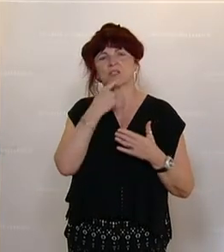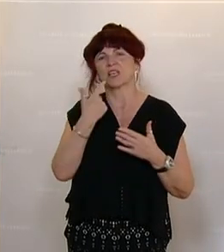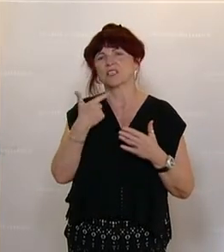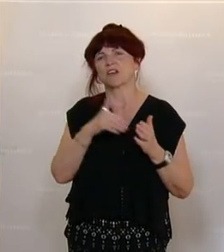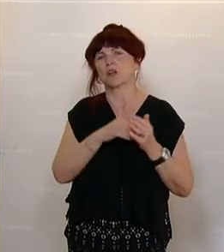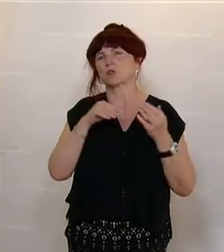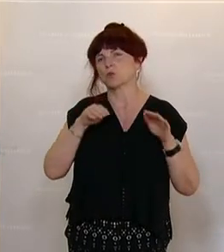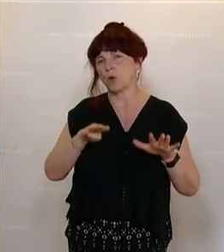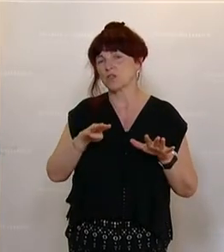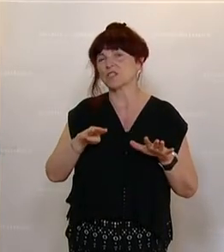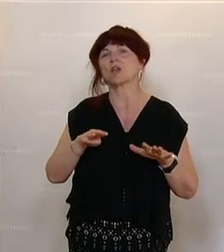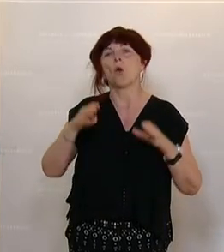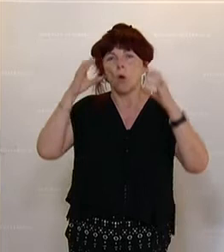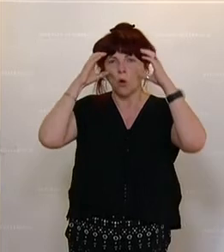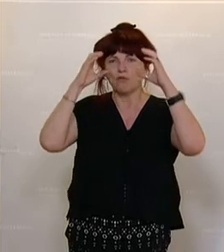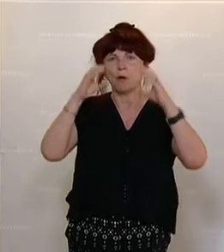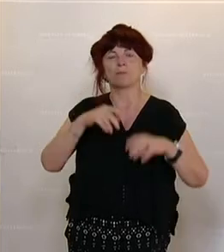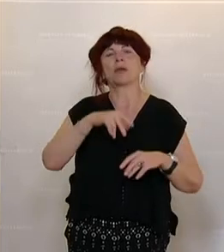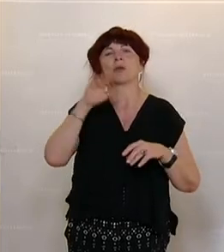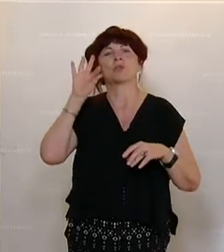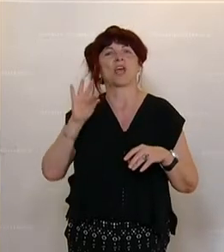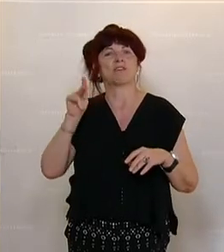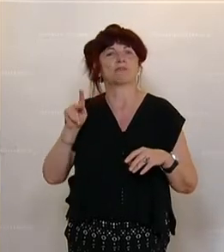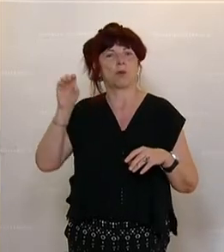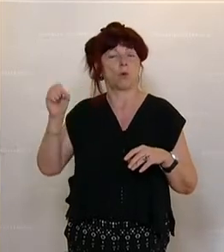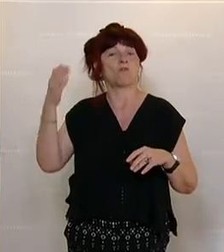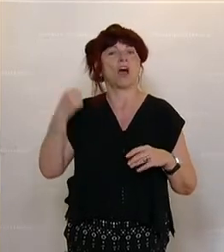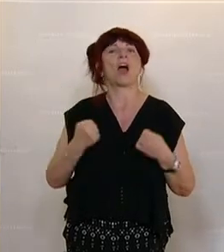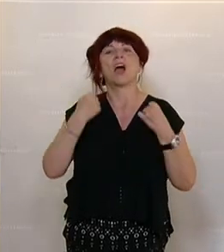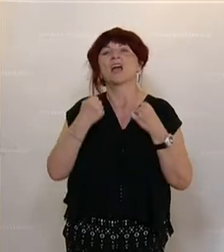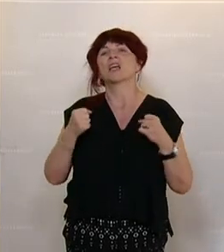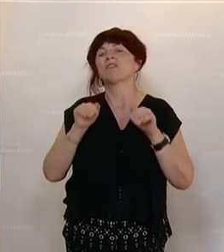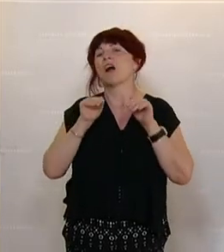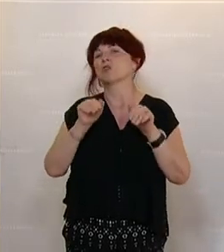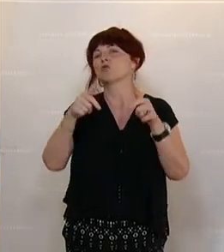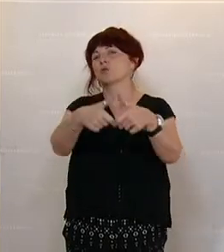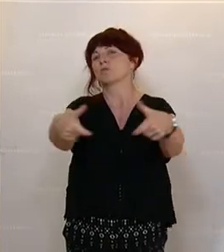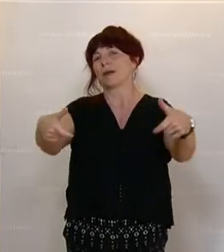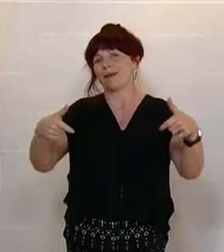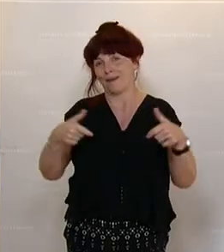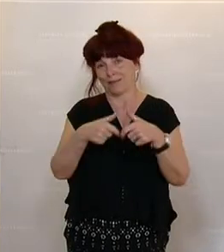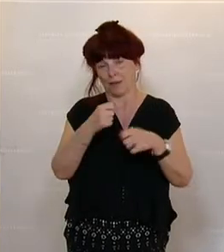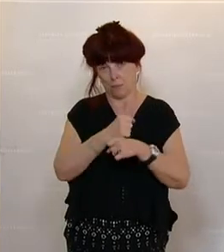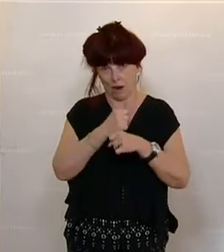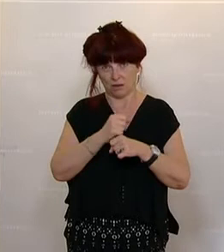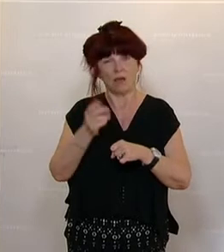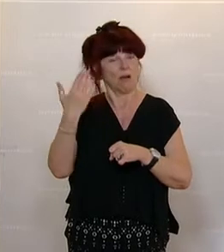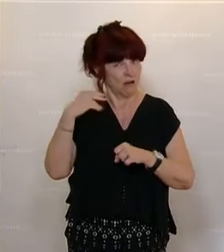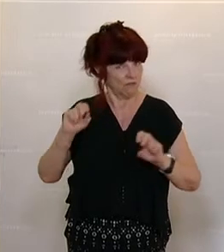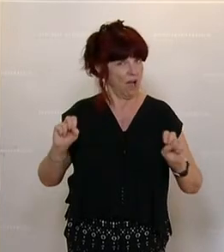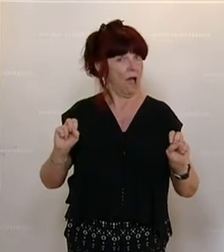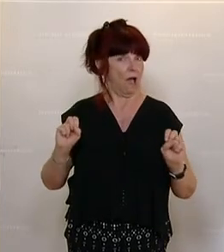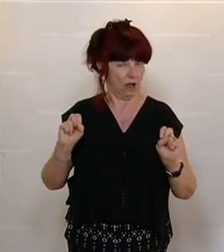von der ÖVP und von der FPÖ gemeinsam ein Gewaltschutzpaket ausgearbeitet worden, das auch in Kraft getreten ist. Das ist wirklich breit